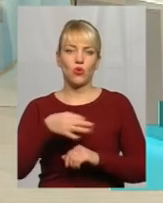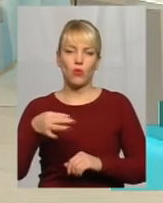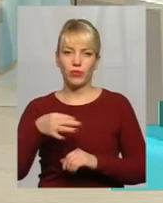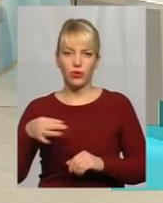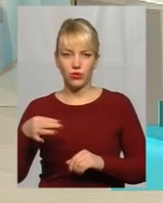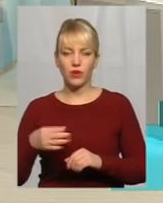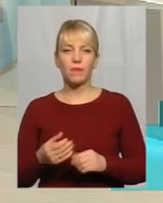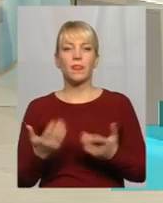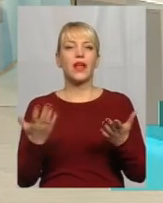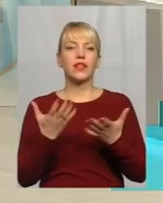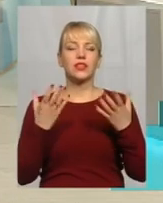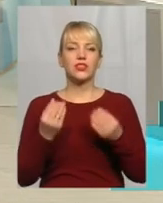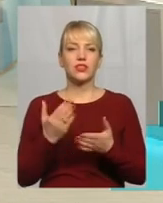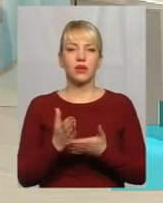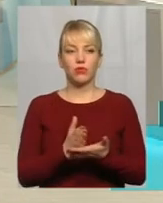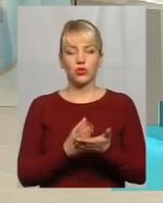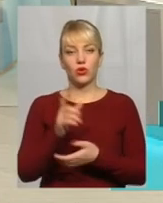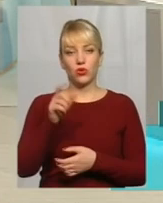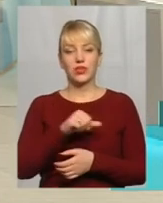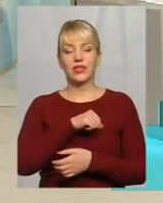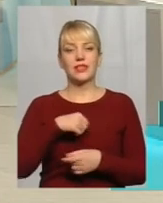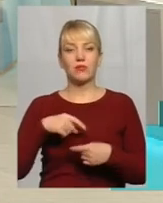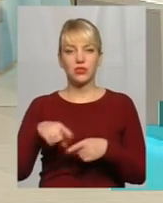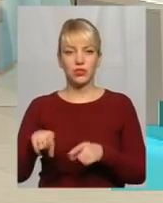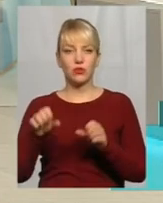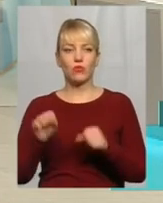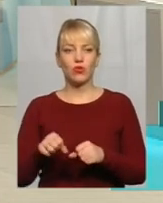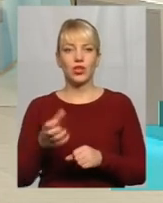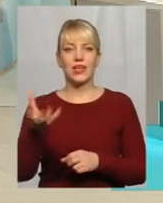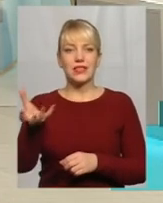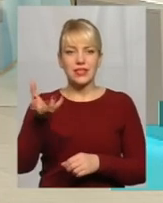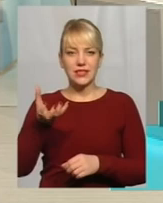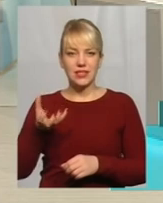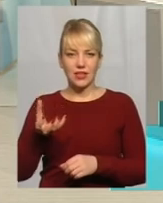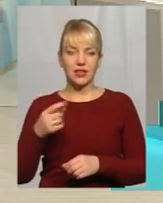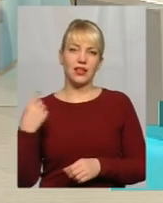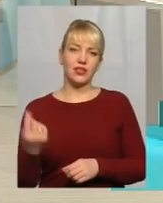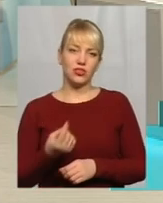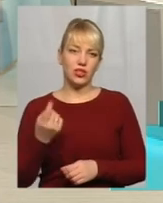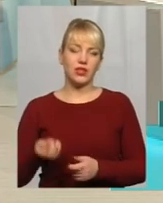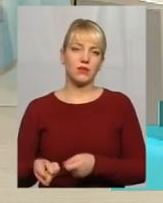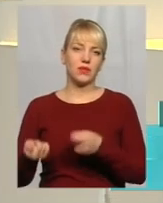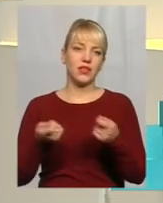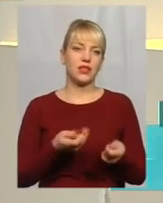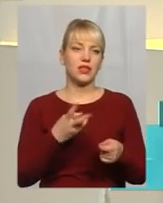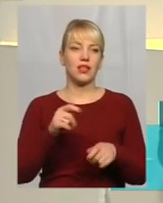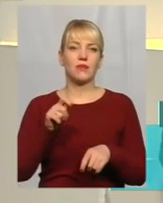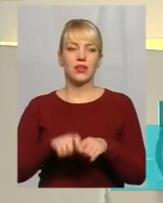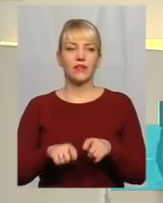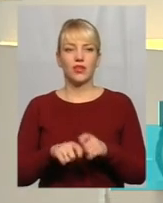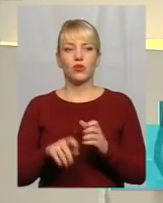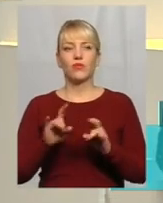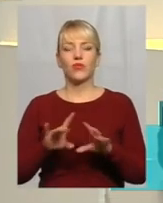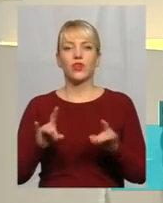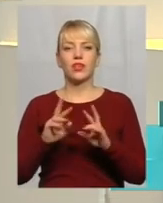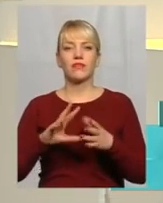ще є послуги? Людина може самостійно зняти лічильник, принести нам на повірку Розкажіть, як взагалі